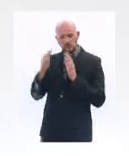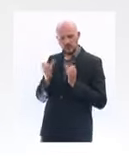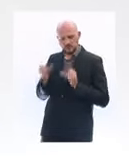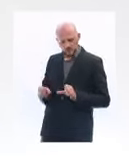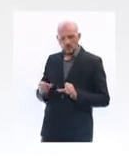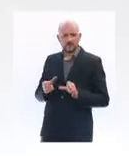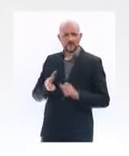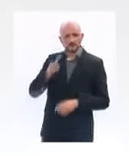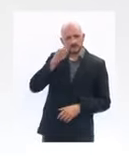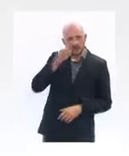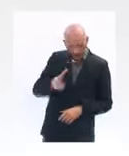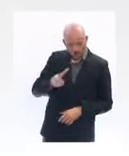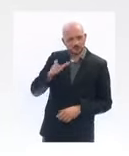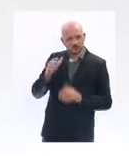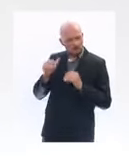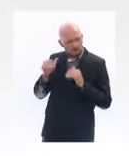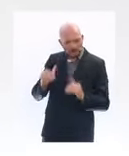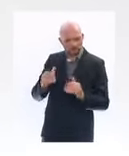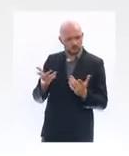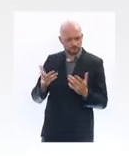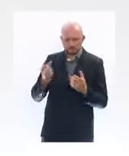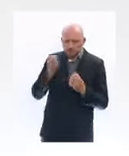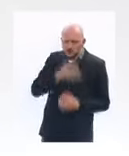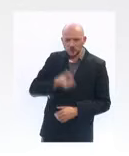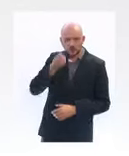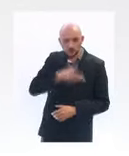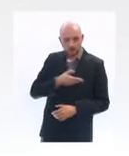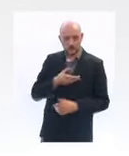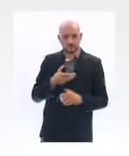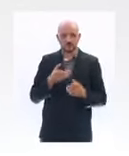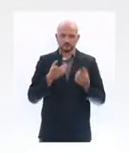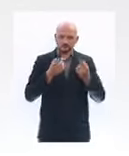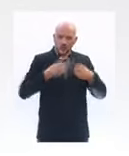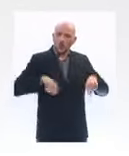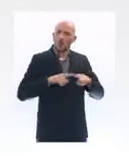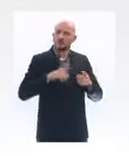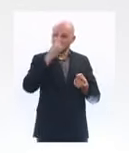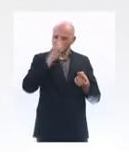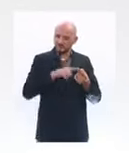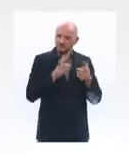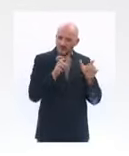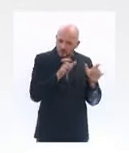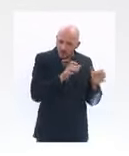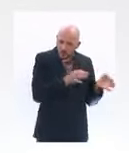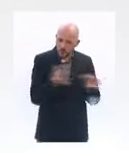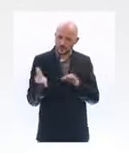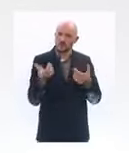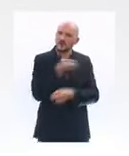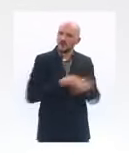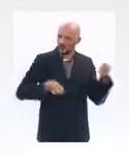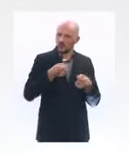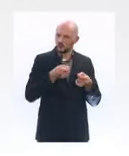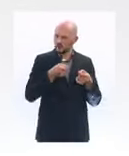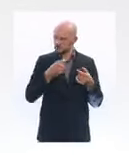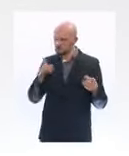Dès aujourd'hui, j'ai décidé de rétablir la cellule de continuité économique que nous avions mise en place en mars. J'ai